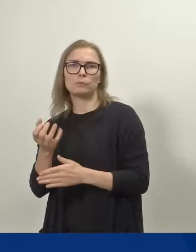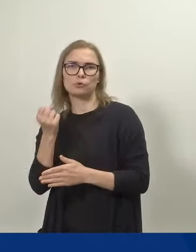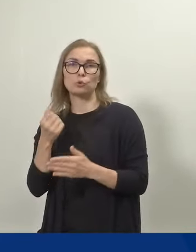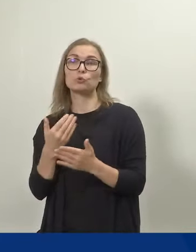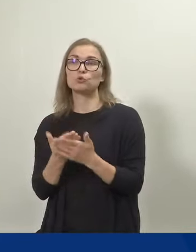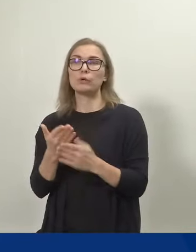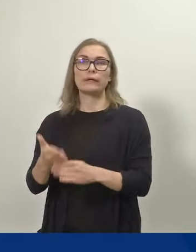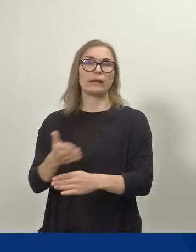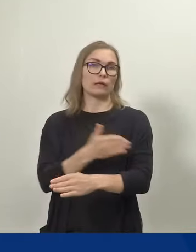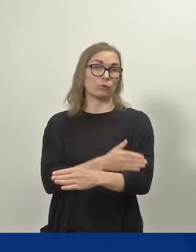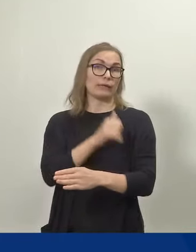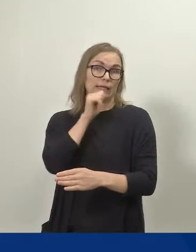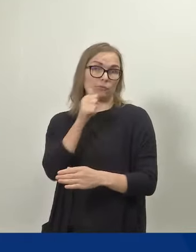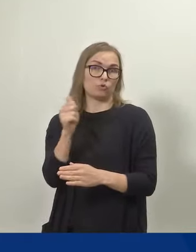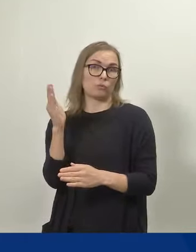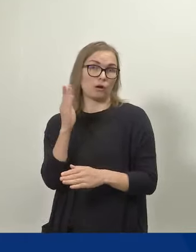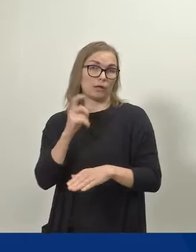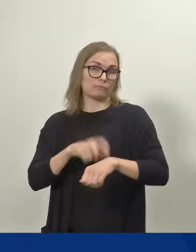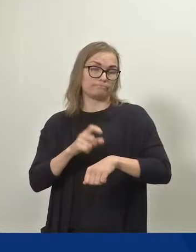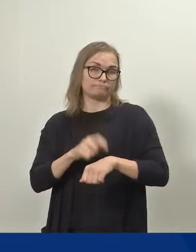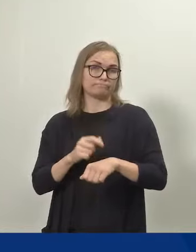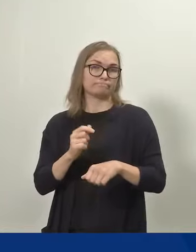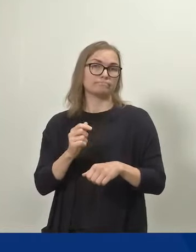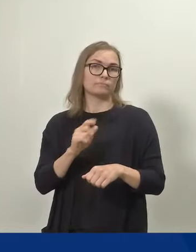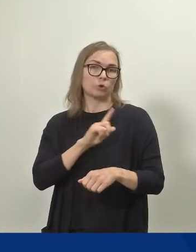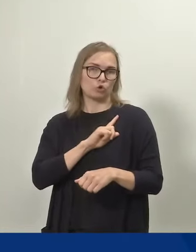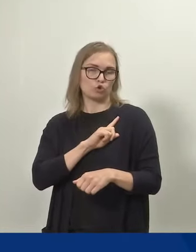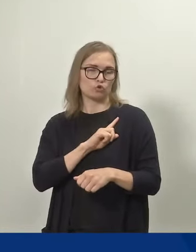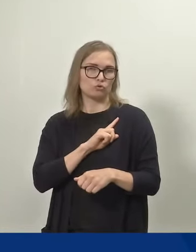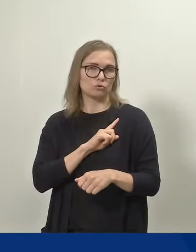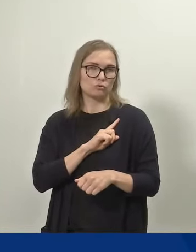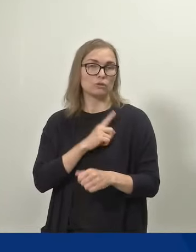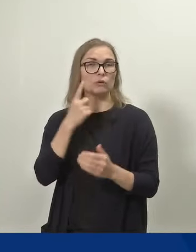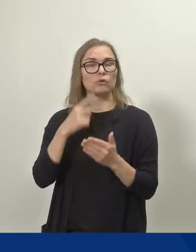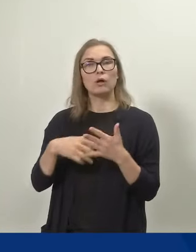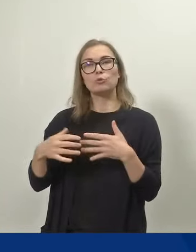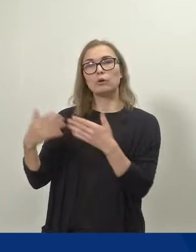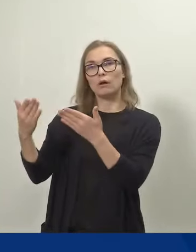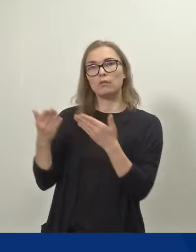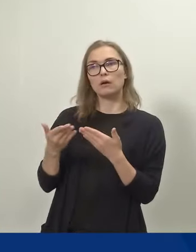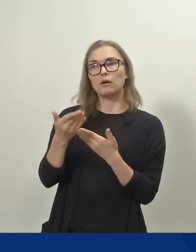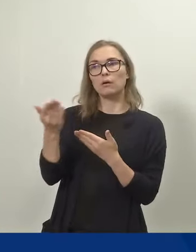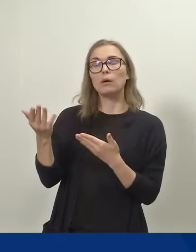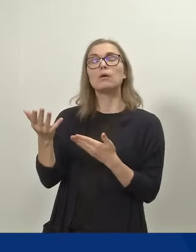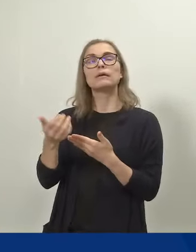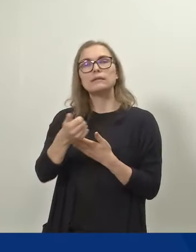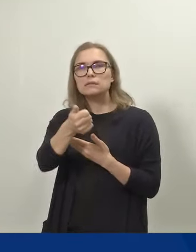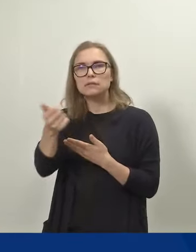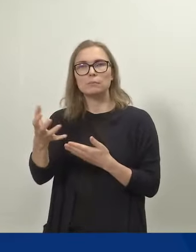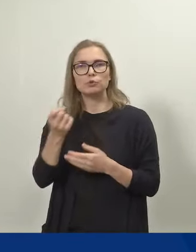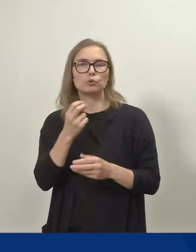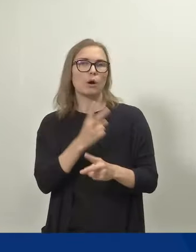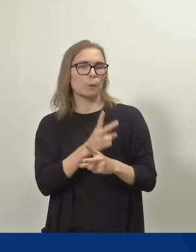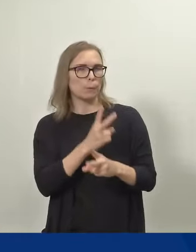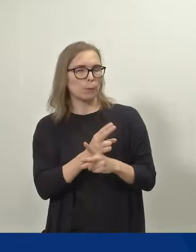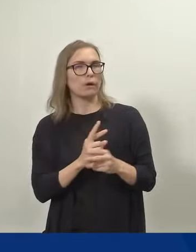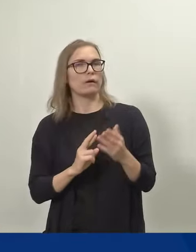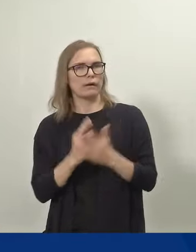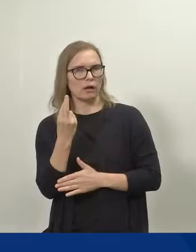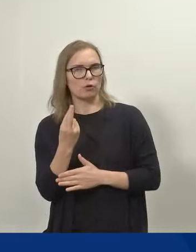ennakkoilmoittamisajat, joka luo sitten työnantajalle taas mahdollisuuksia reagoida